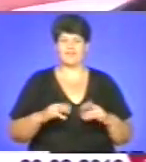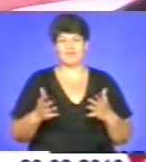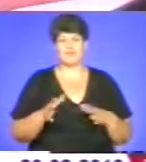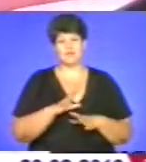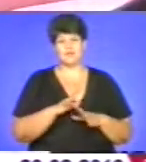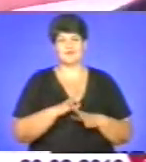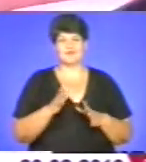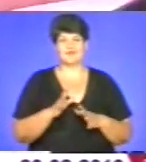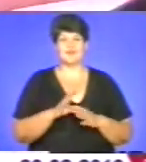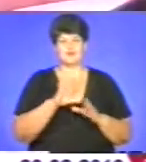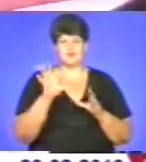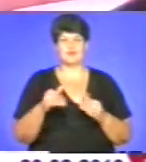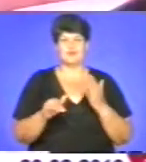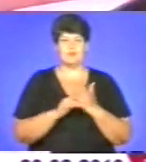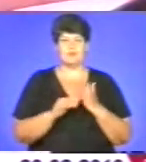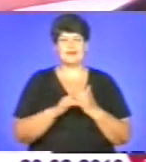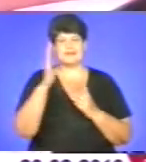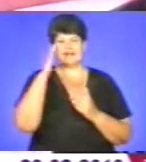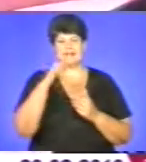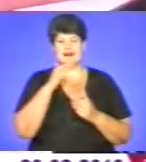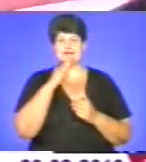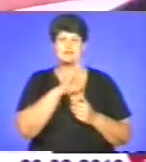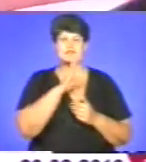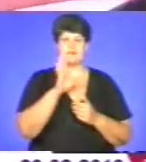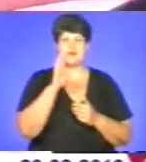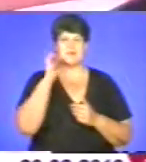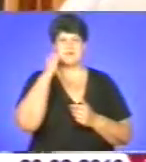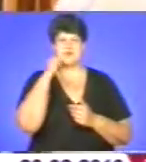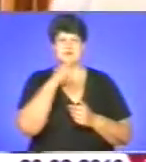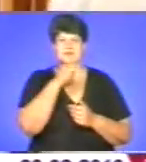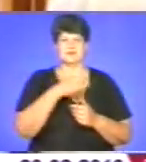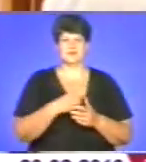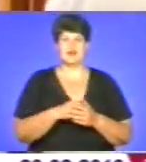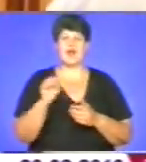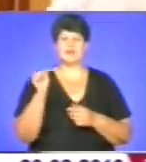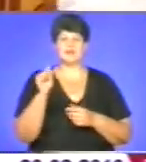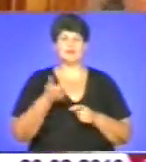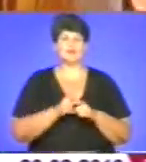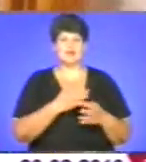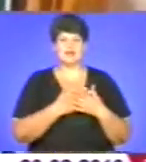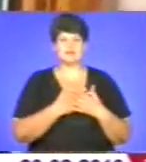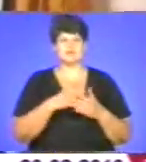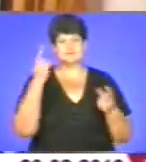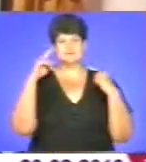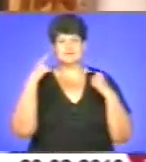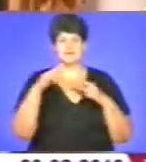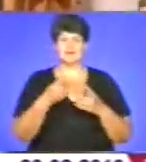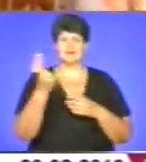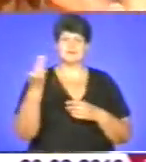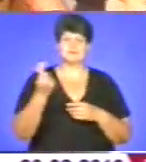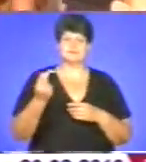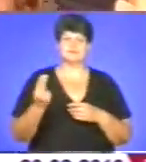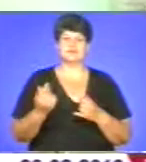Проважно гарно, кучевник, все помагає і татові, і мамі, і бабі, і дідові. Андрійко дуже активний і творчий, охоче малює.